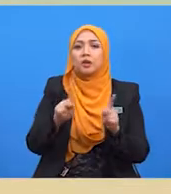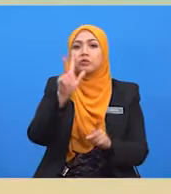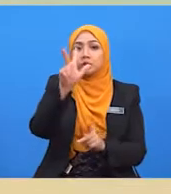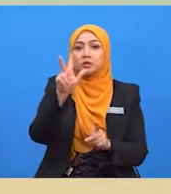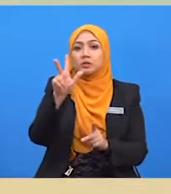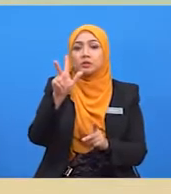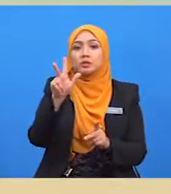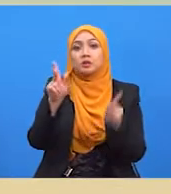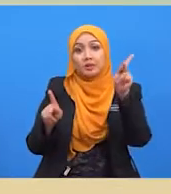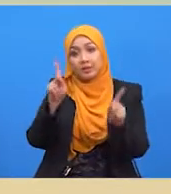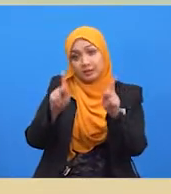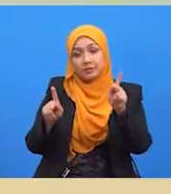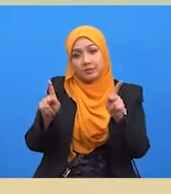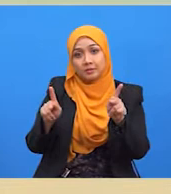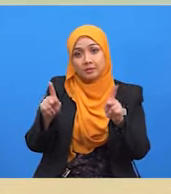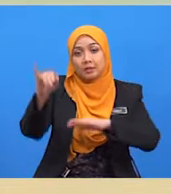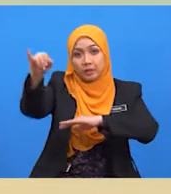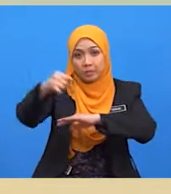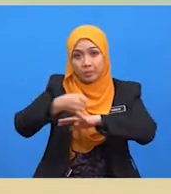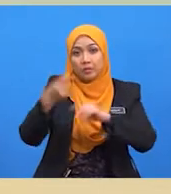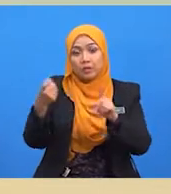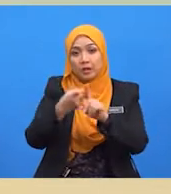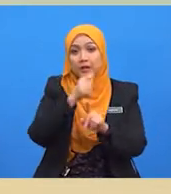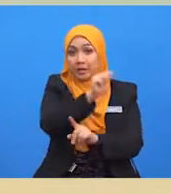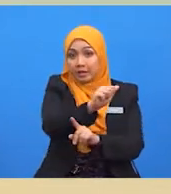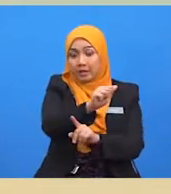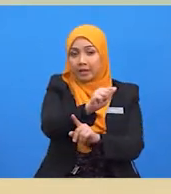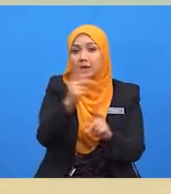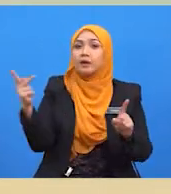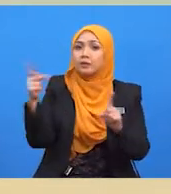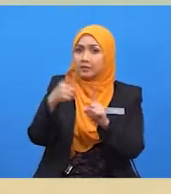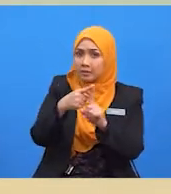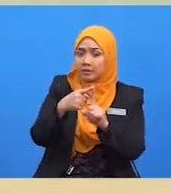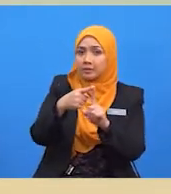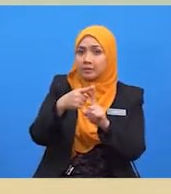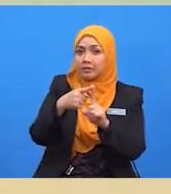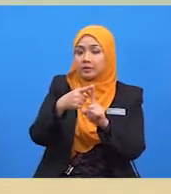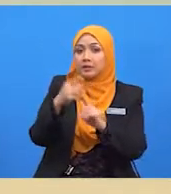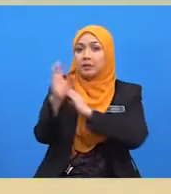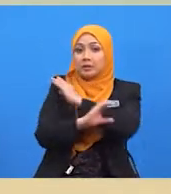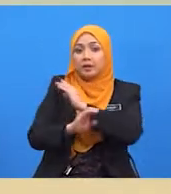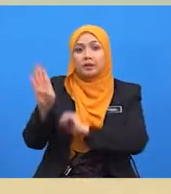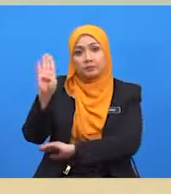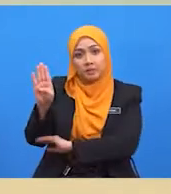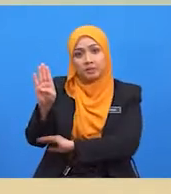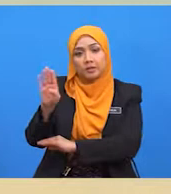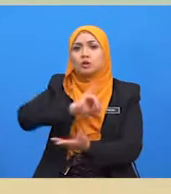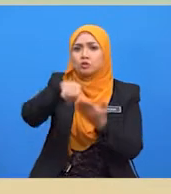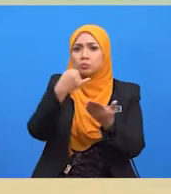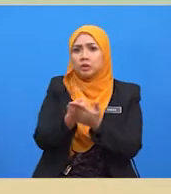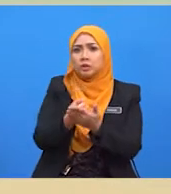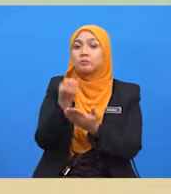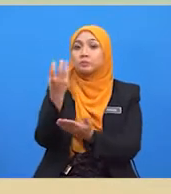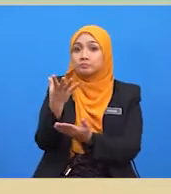dari negara A diimport ke negara B. Jumlah cukai yang dikutip adalah